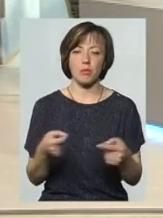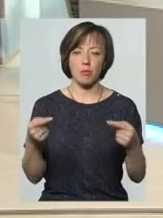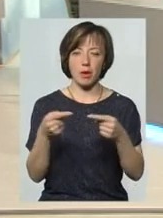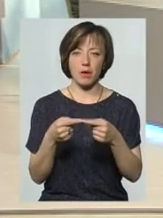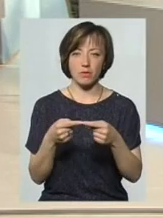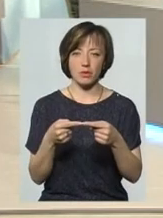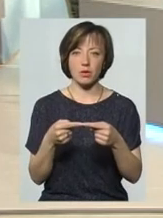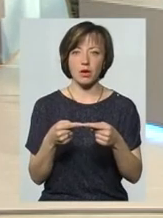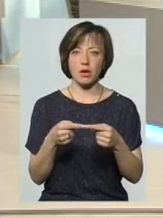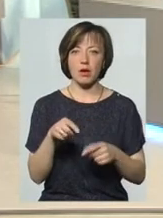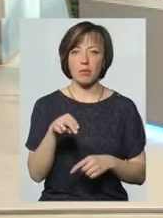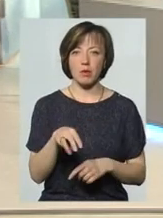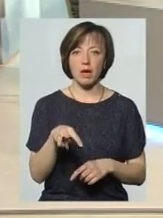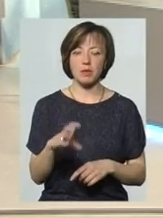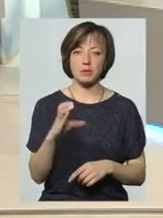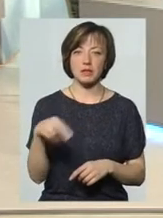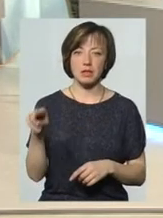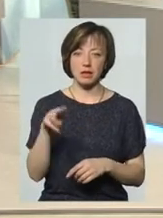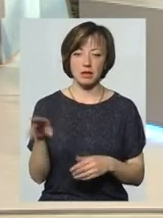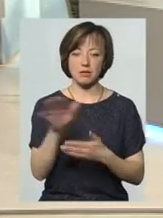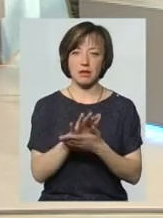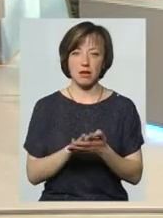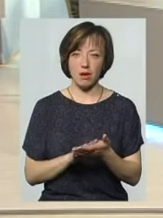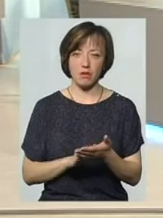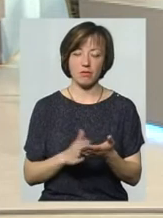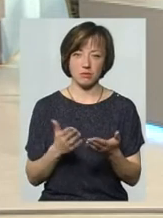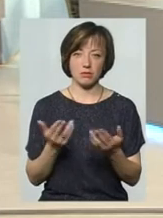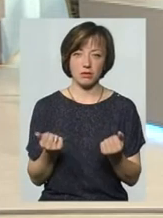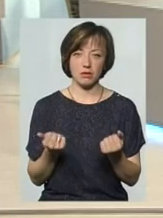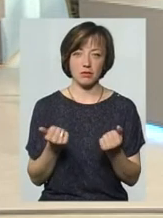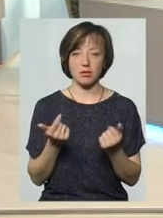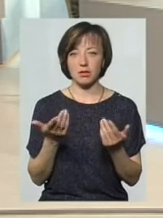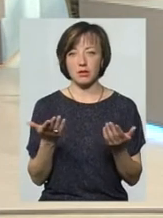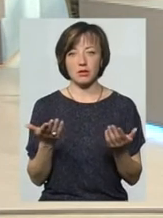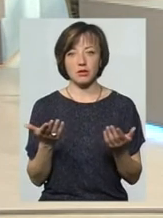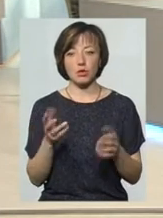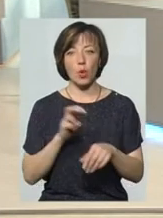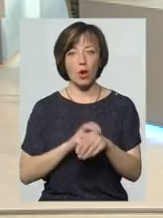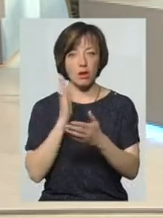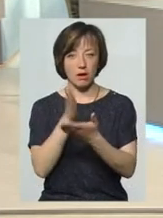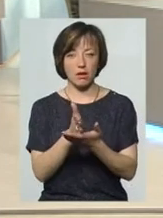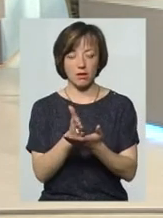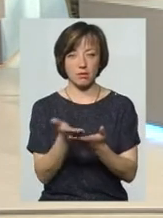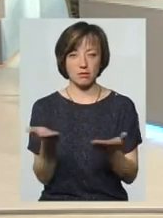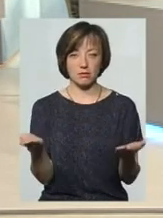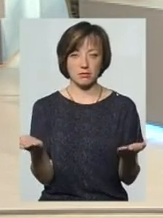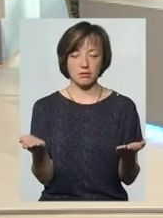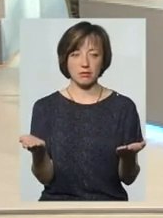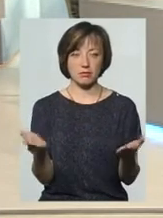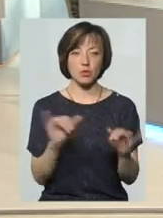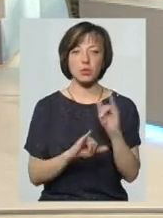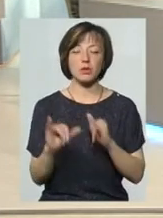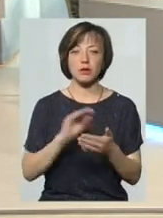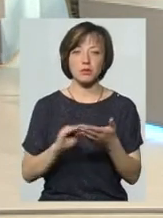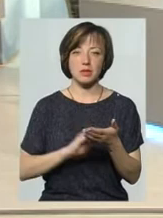ПМСД і писати певну заяву, тобто декларацію, так? Чи це до лікаря тільки треба йти буде? Куди